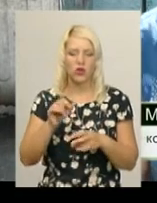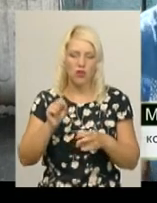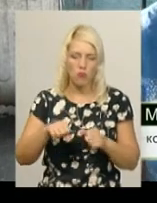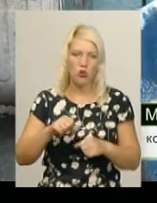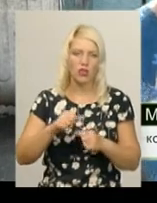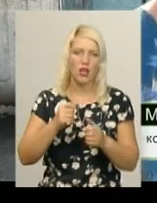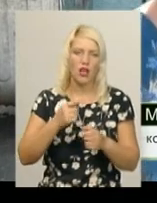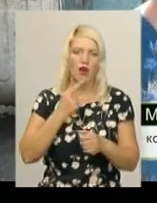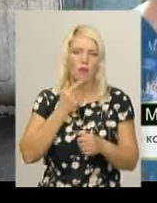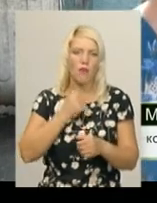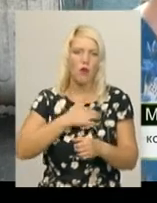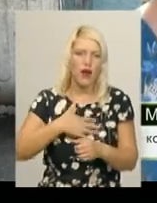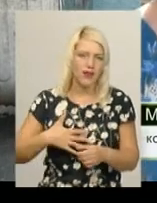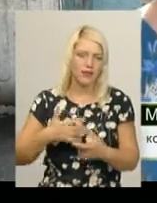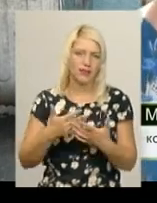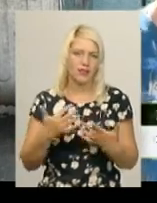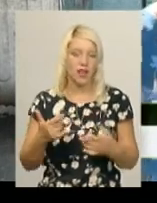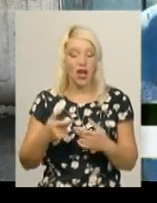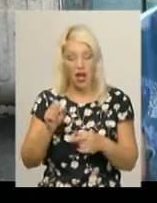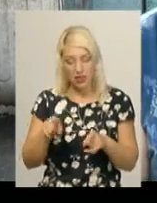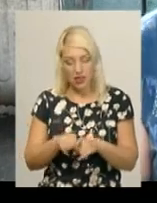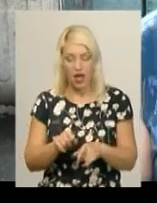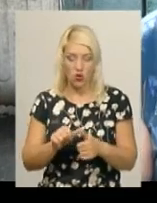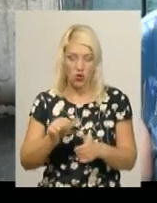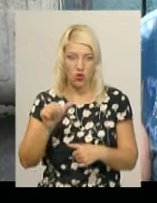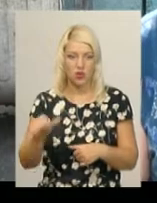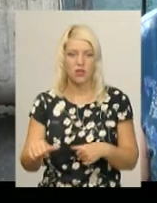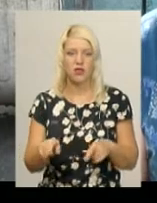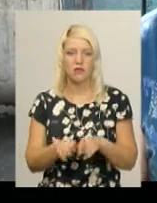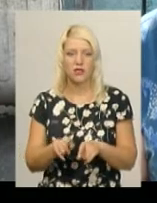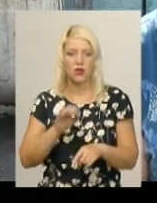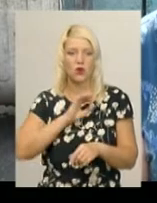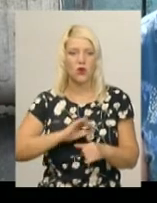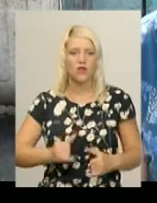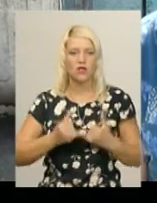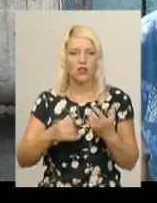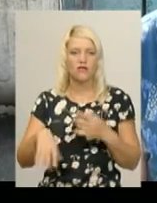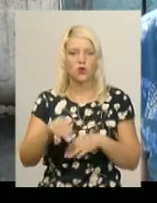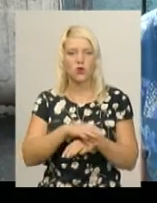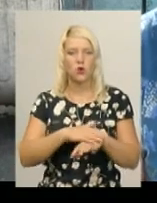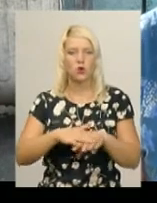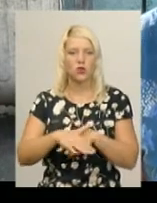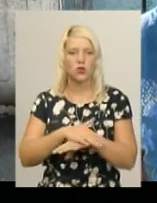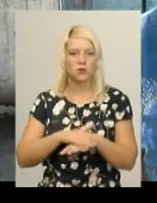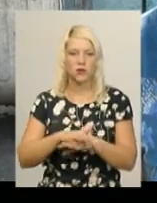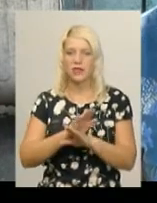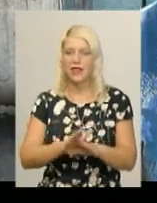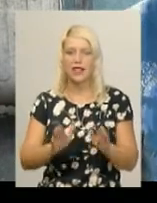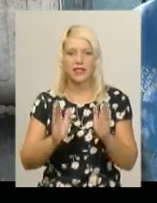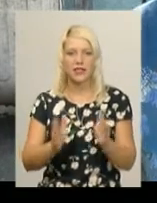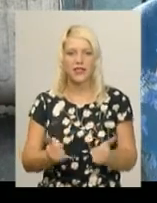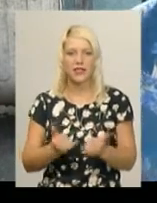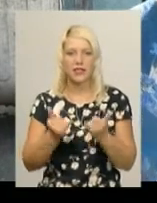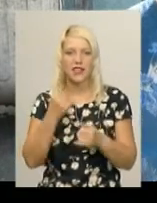все, а так вона кидає окремо, і це користь для всього суспільства. Не тільки для